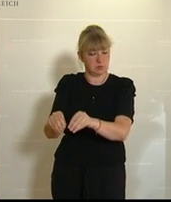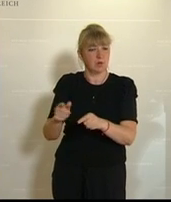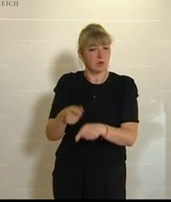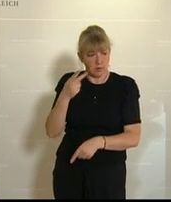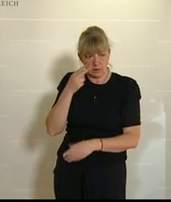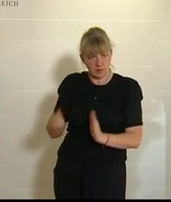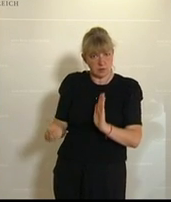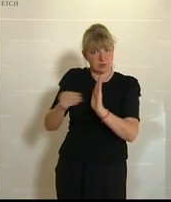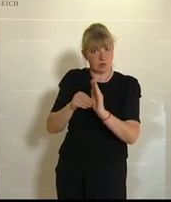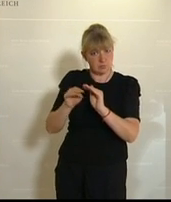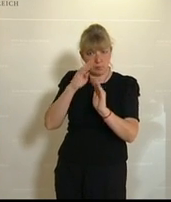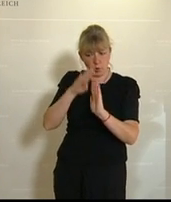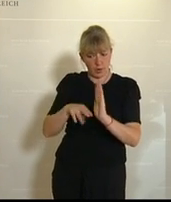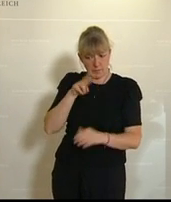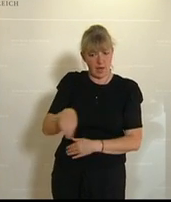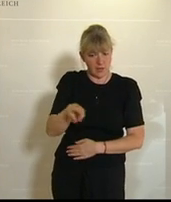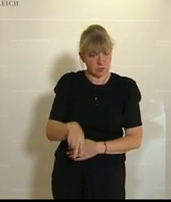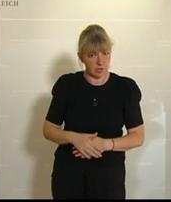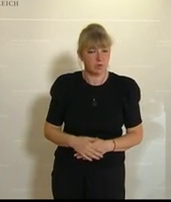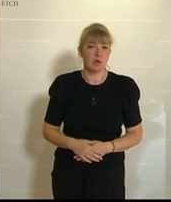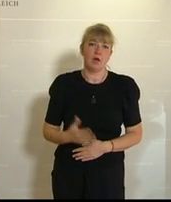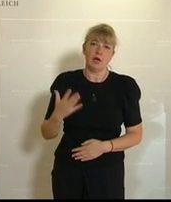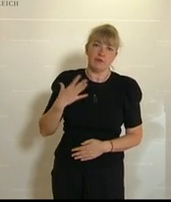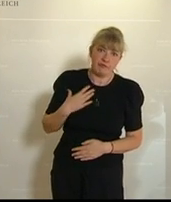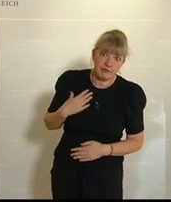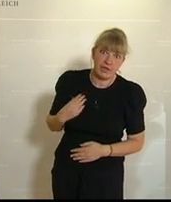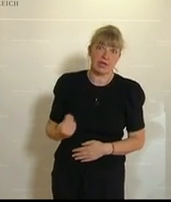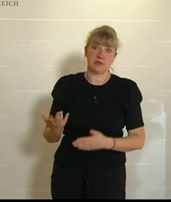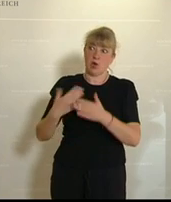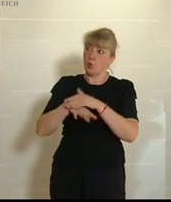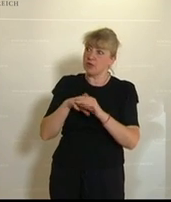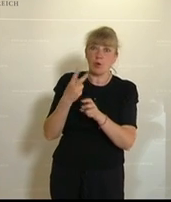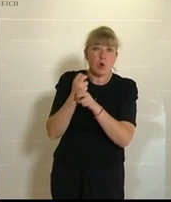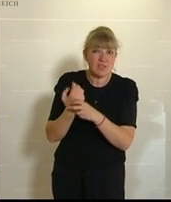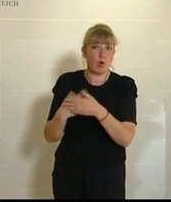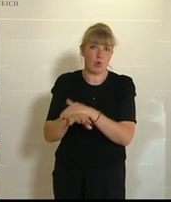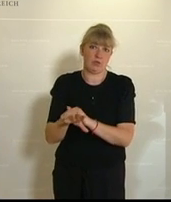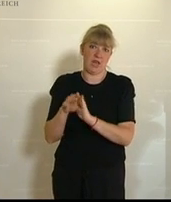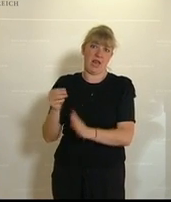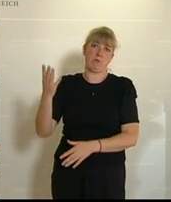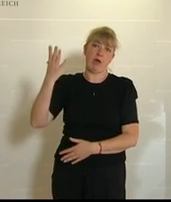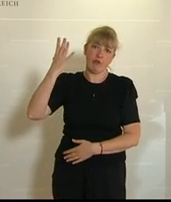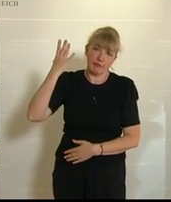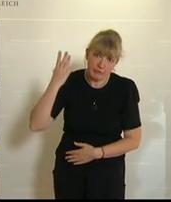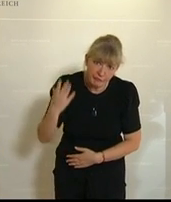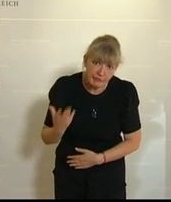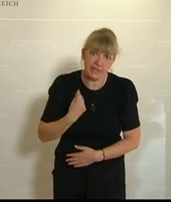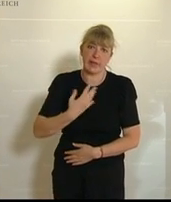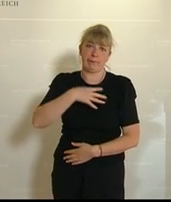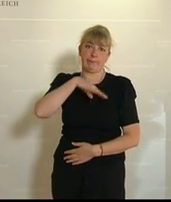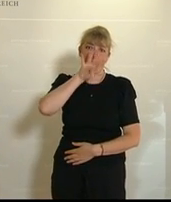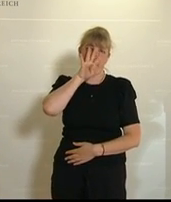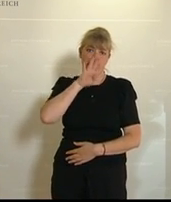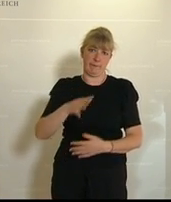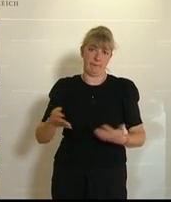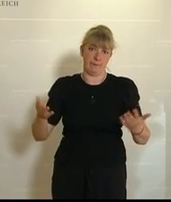ansieht, dieses Programm ansieht, na, da fallen wieder Unternehmen in Österreich, heimische Unternehmen, wieder einmal durch den Rost durch. Es